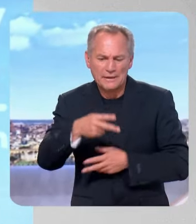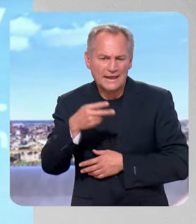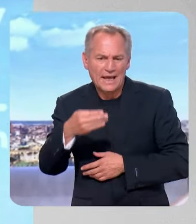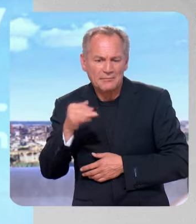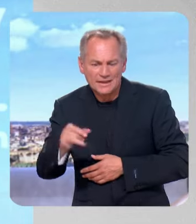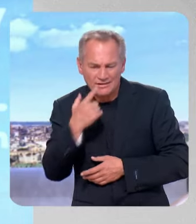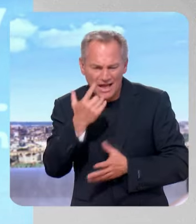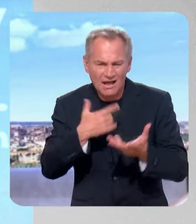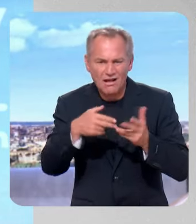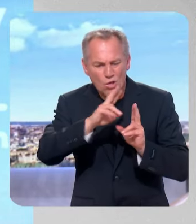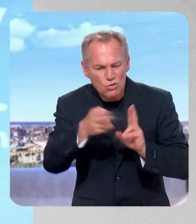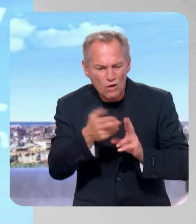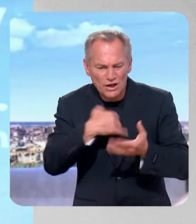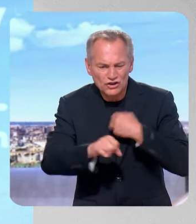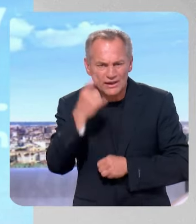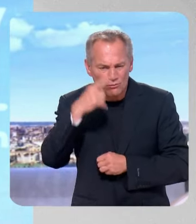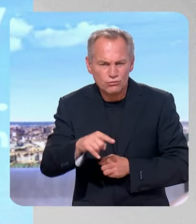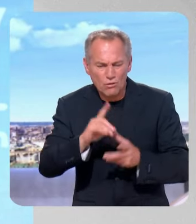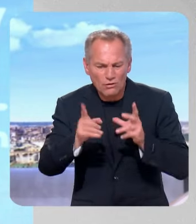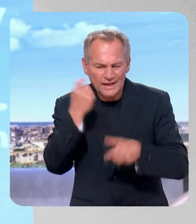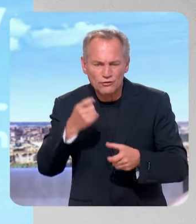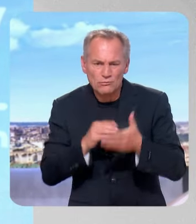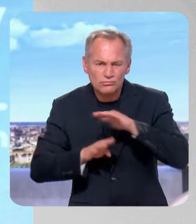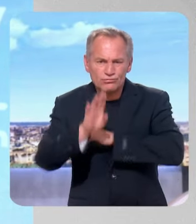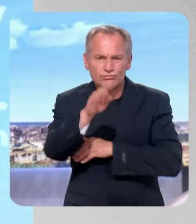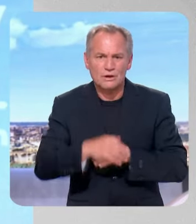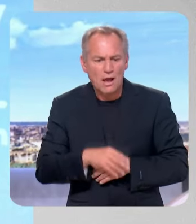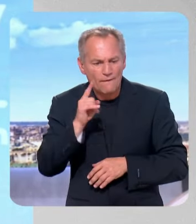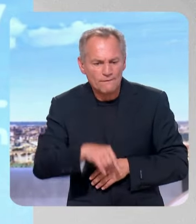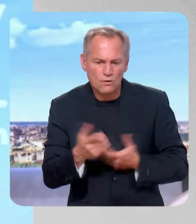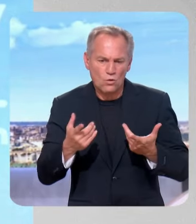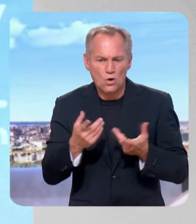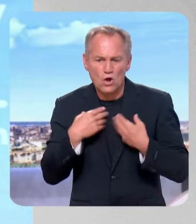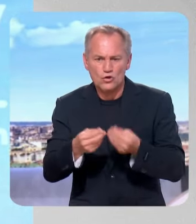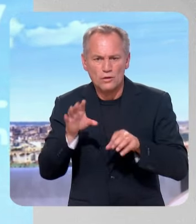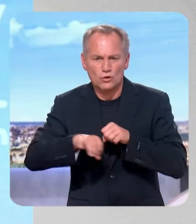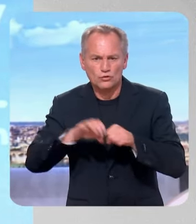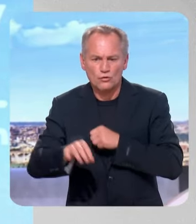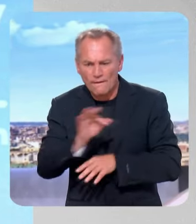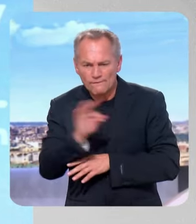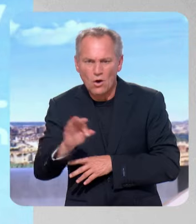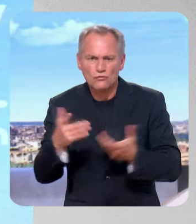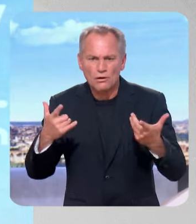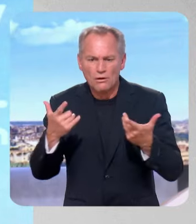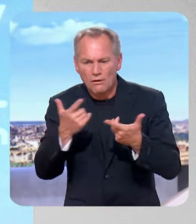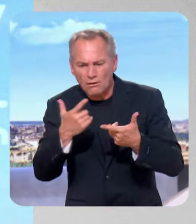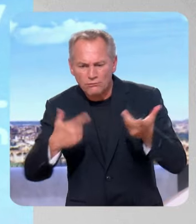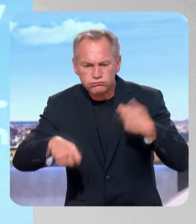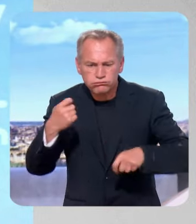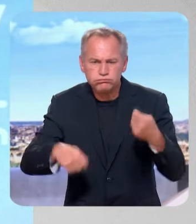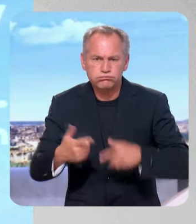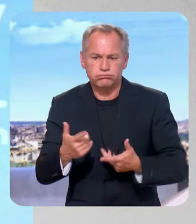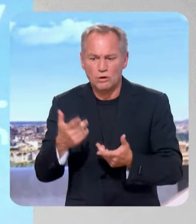la première condition. Débureaucratiser, comme l'avait dit le Premier ministre, la production française et je dirais aussi la production européenne.